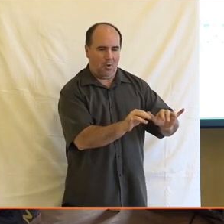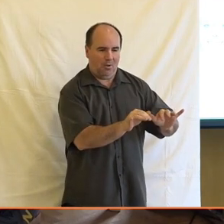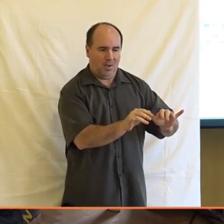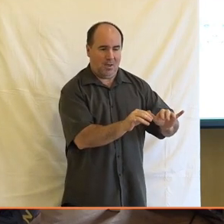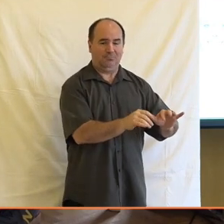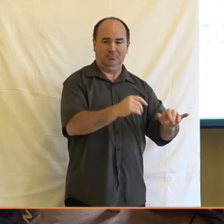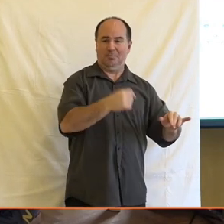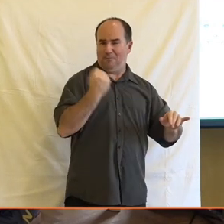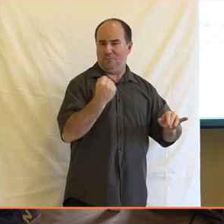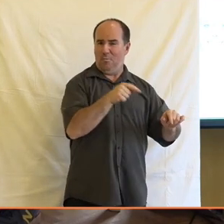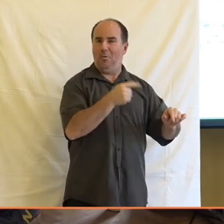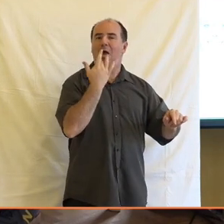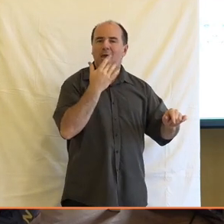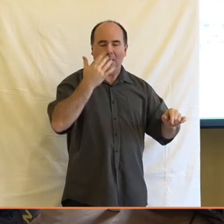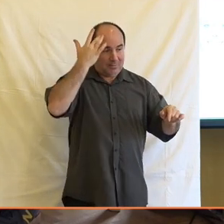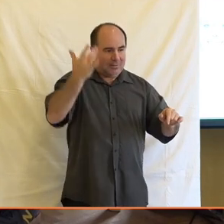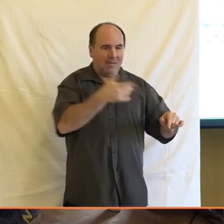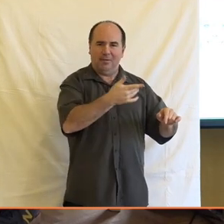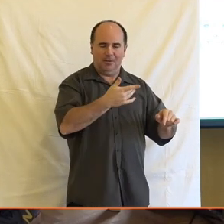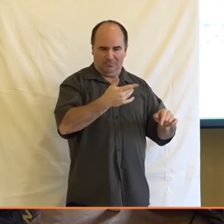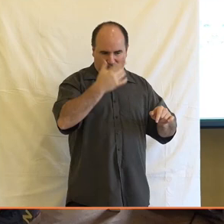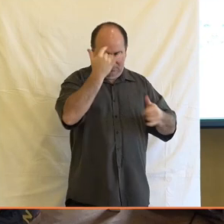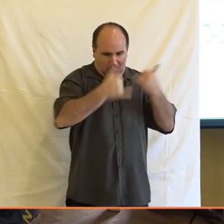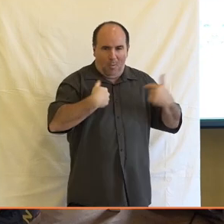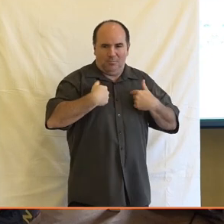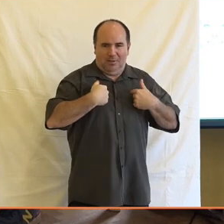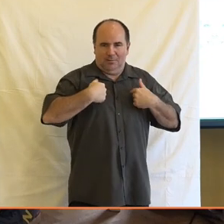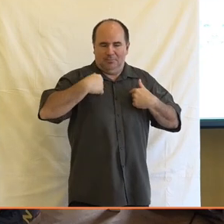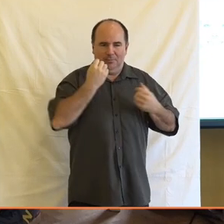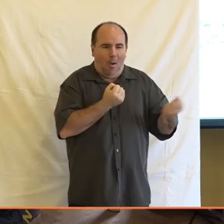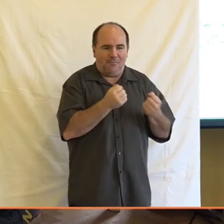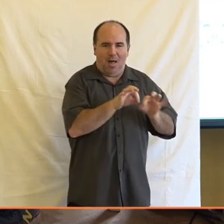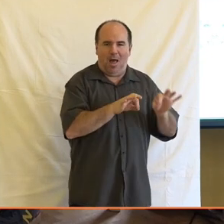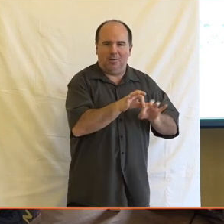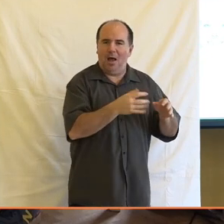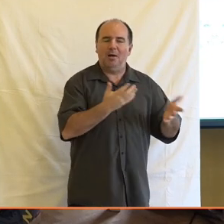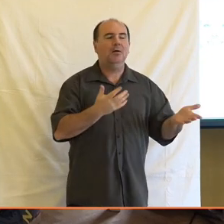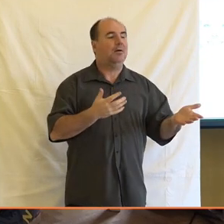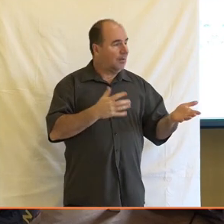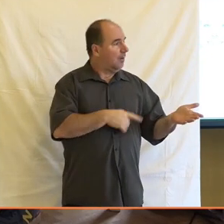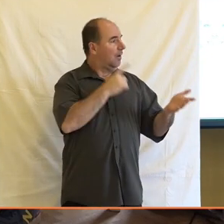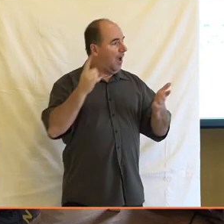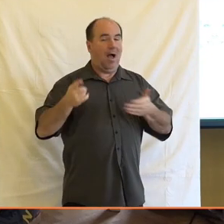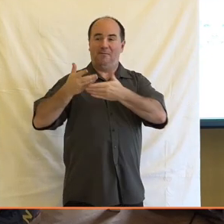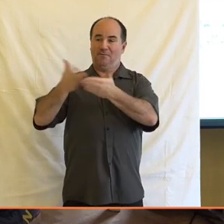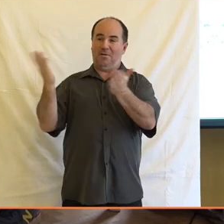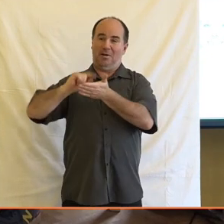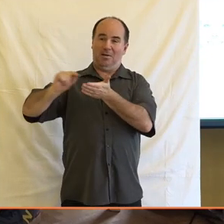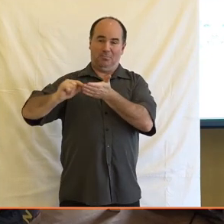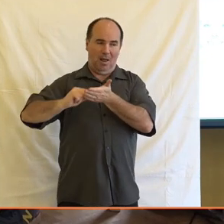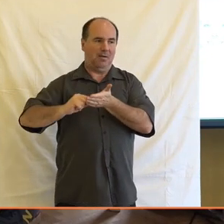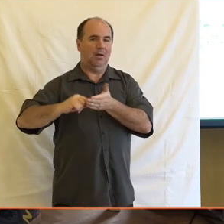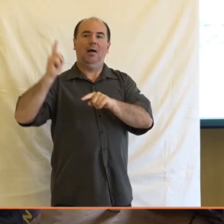důsledky, tak nebyla úplně jako široce přijímaná a nedalo se o ní opřít. A trvalo vlastně poměrně dlouho, než tedy veřejná zpráva toho chybení přiznala a byla